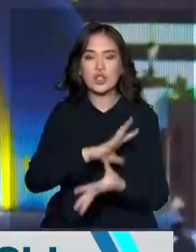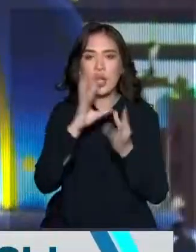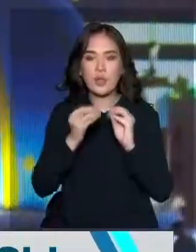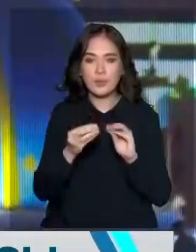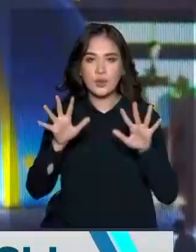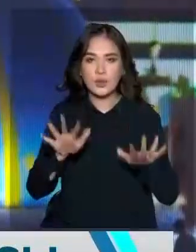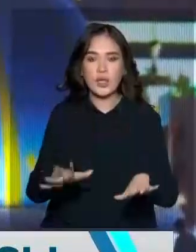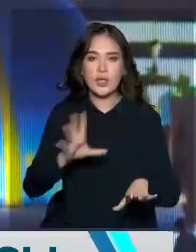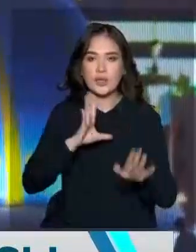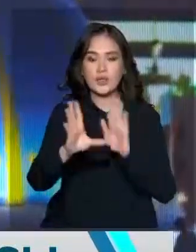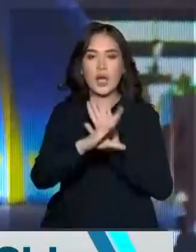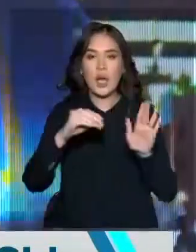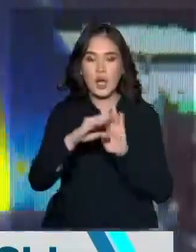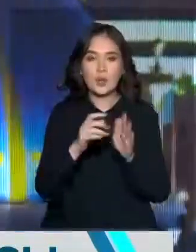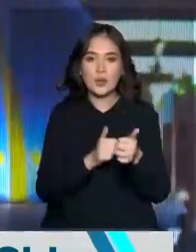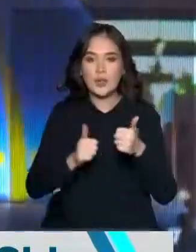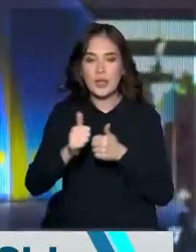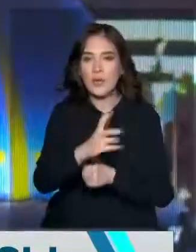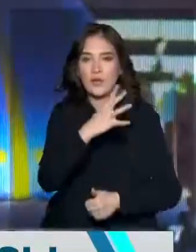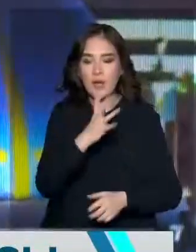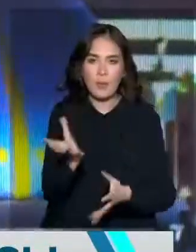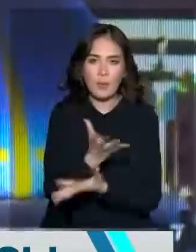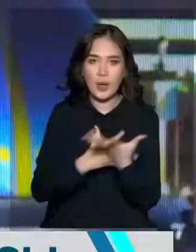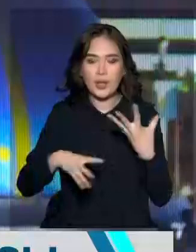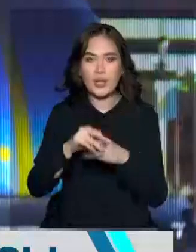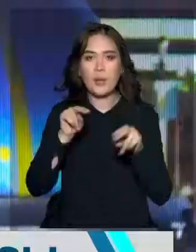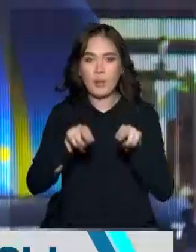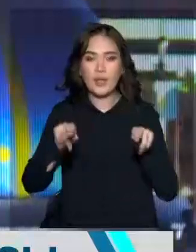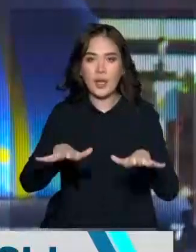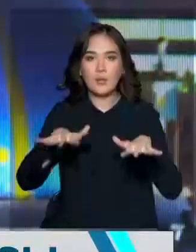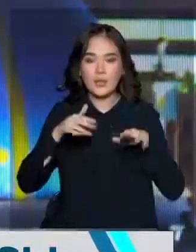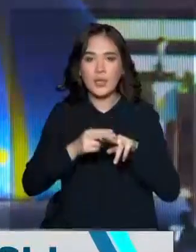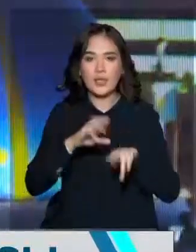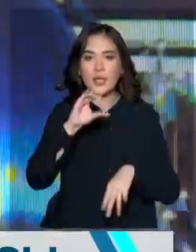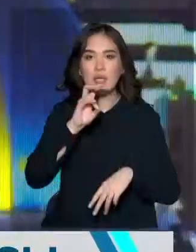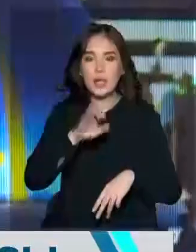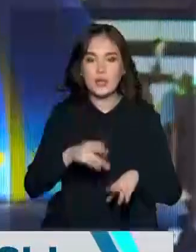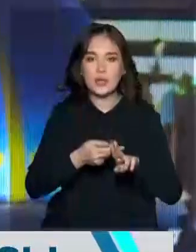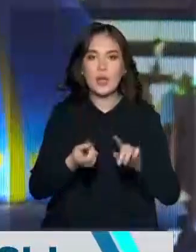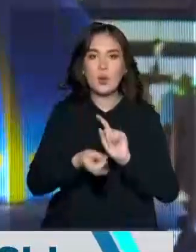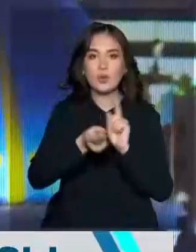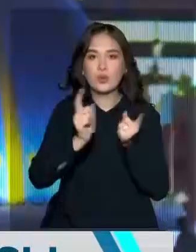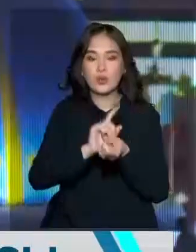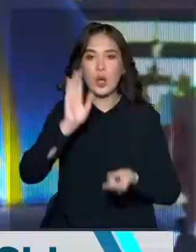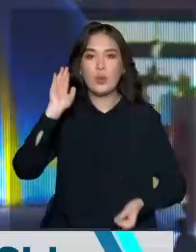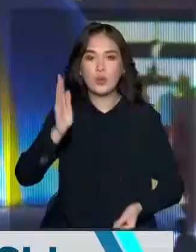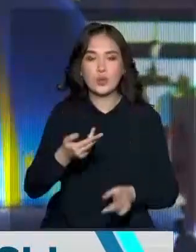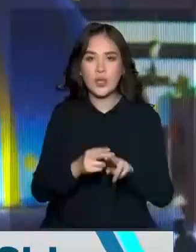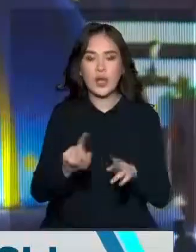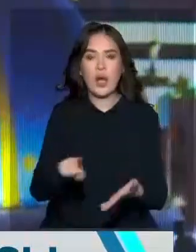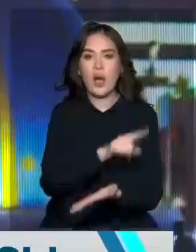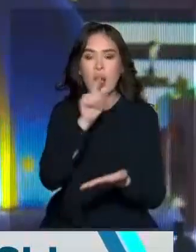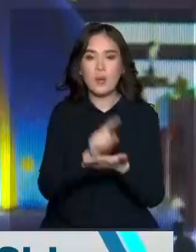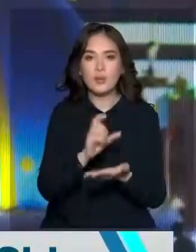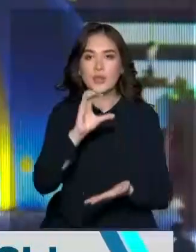сайлаудың алдында кезеңінде барлық құзурет, парламенттің құзуреті ол синаттың құзуретінде айналады. Тәлі қазір